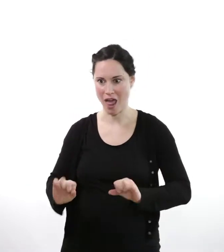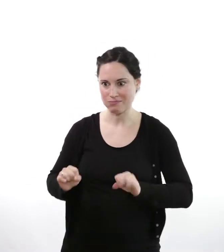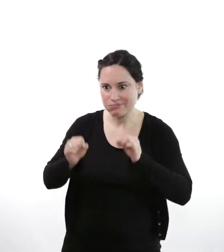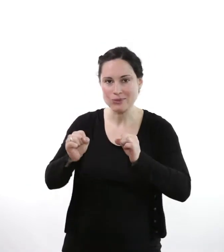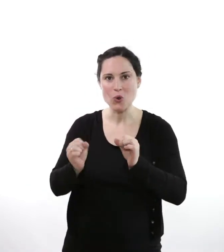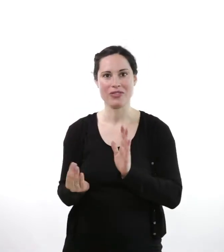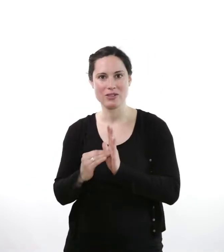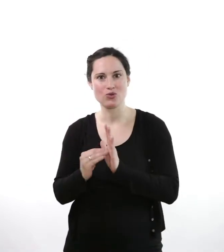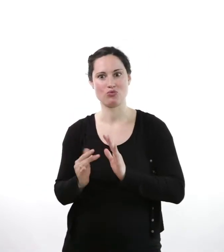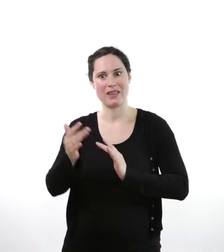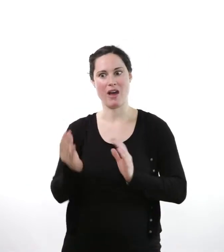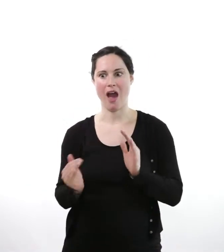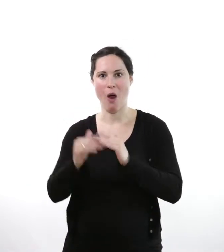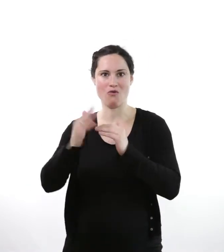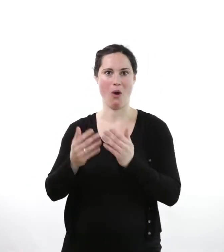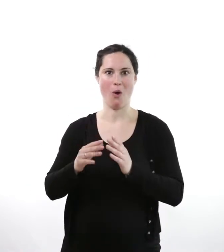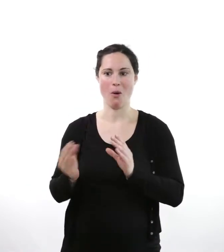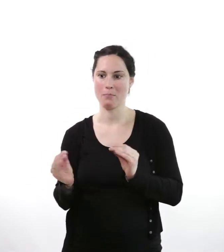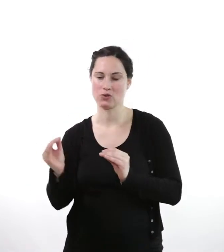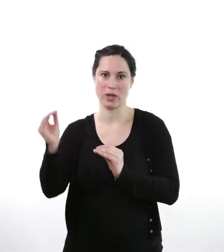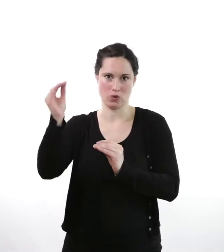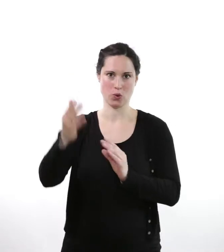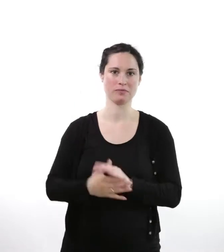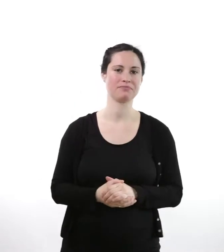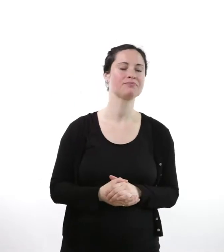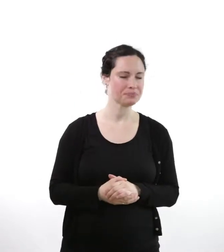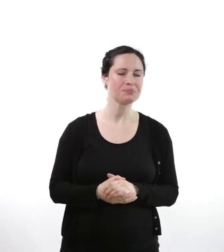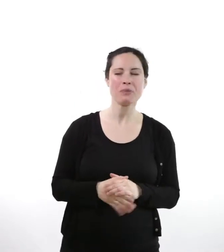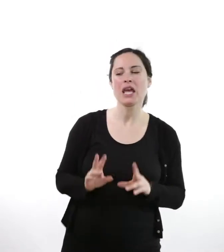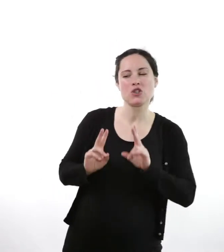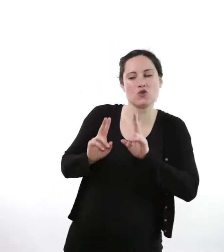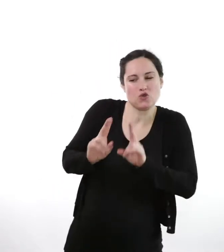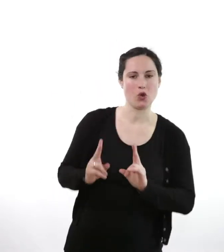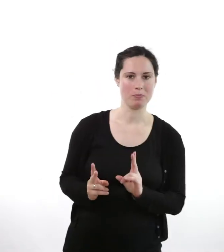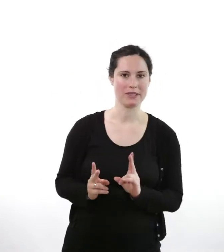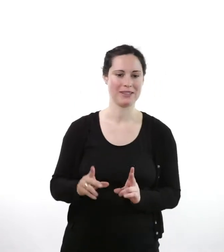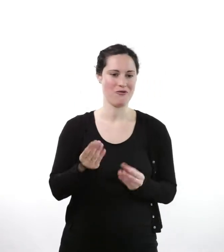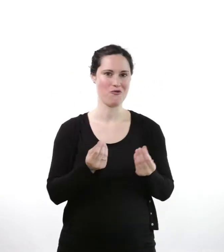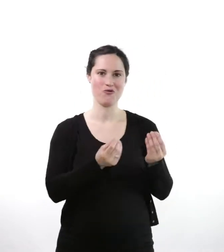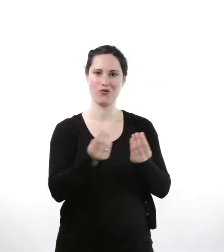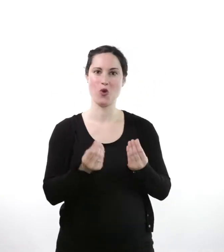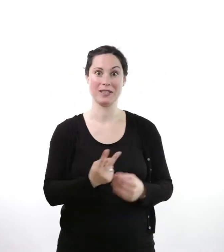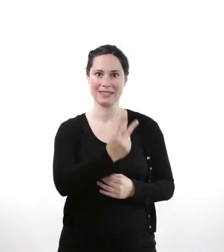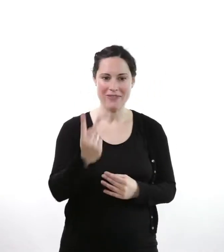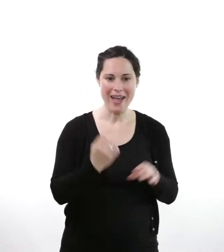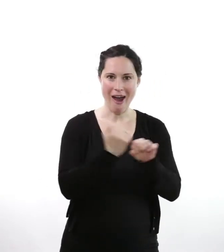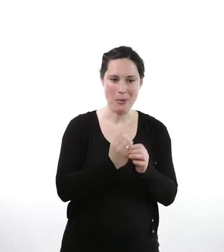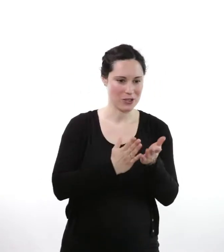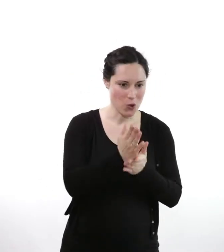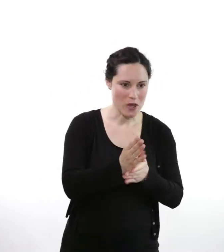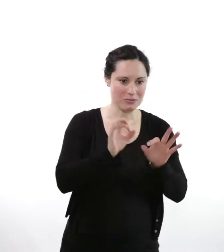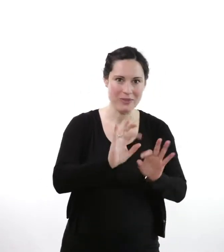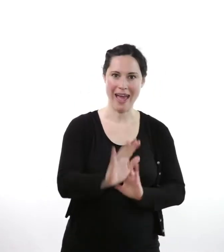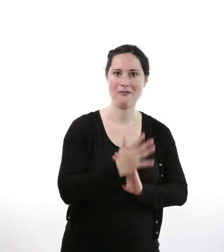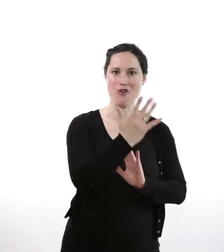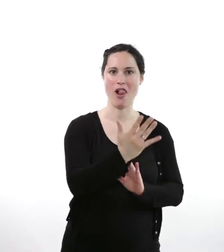ein Teil vom Ganzen ist. Man bildet die Grundlage für was Neues, was später kommen kann. Ja, also ich kann das nur bestätigen. Es ist natürlich sehr